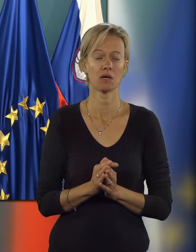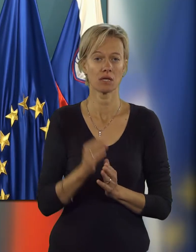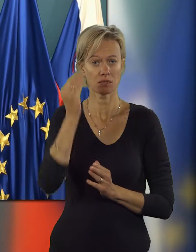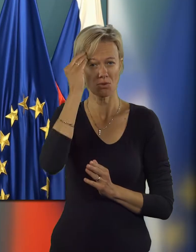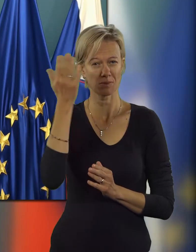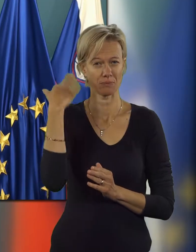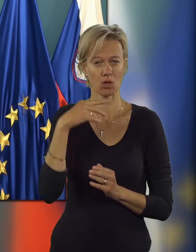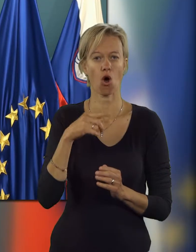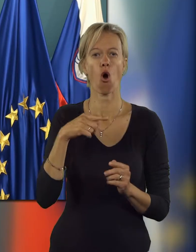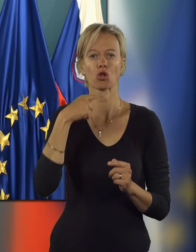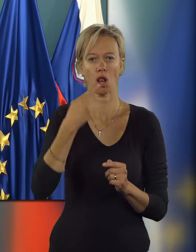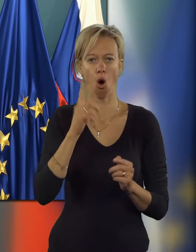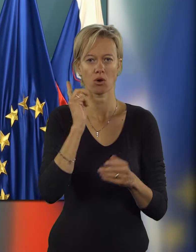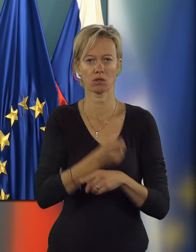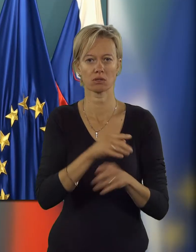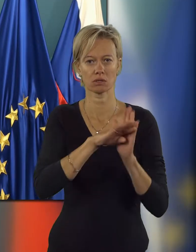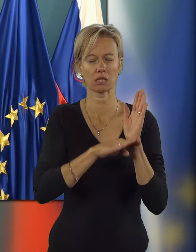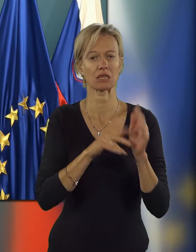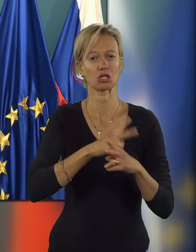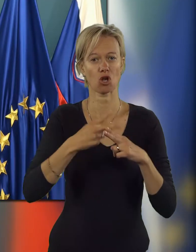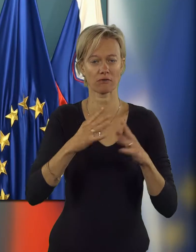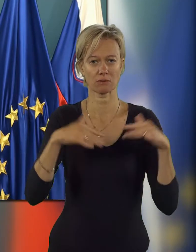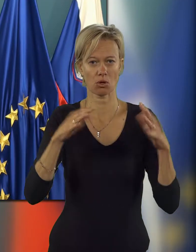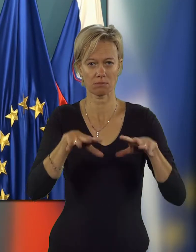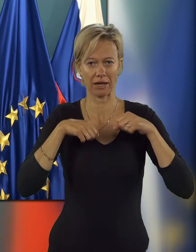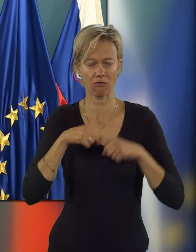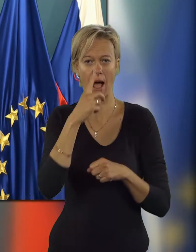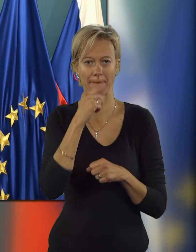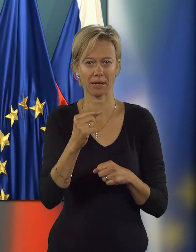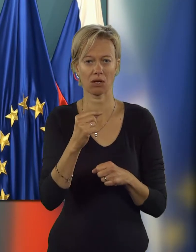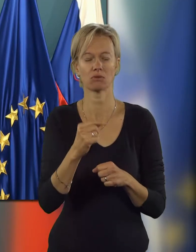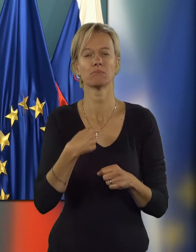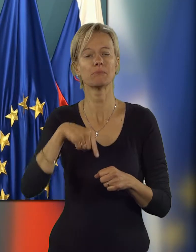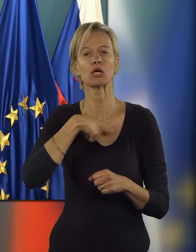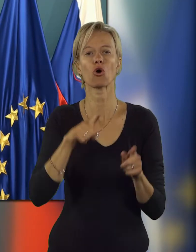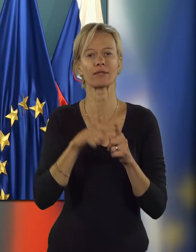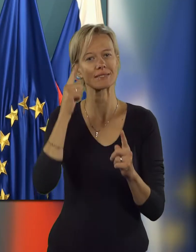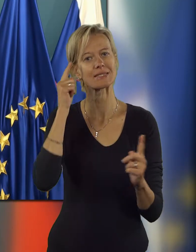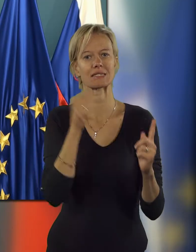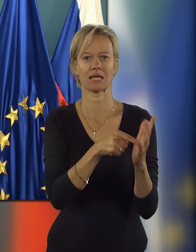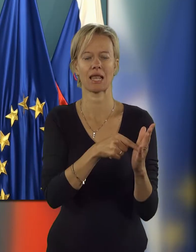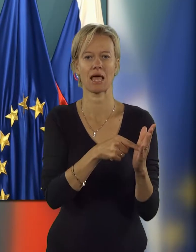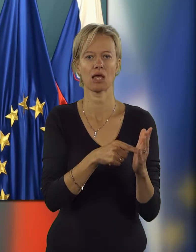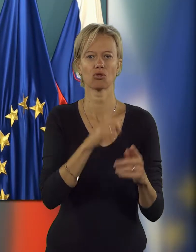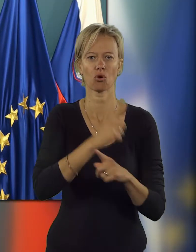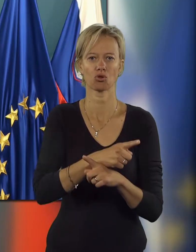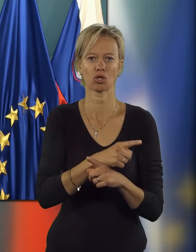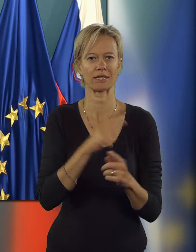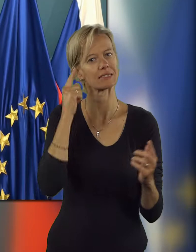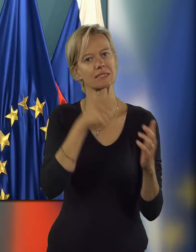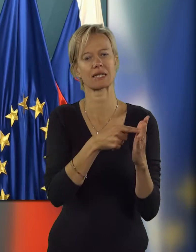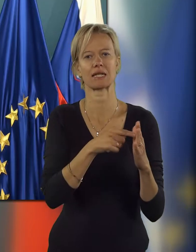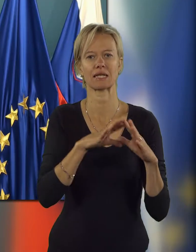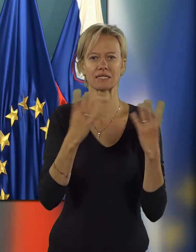odlokom, ki ga je državni zbor sprijel v aprilu, smo kot cilje dolučili ciljni